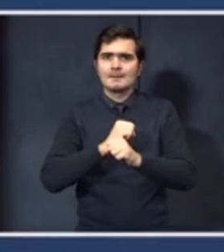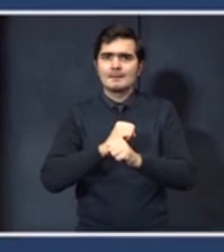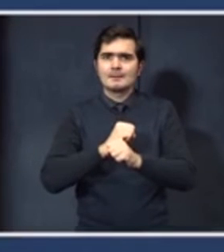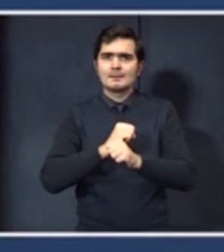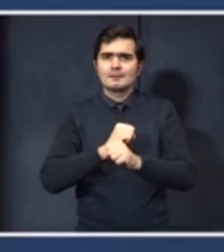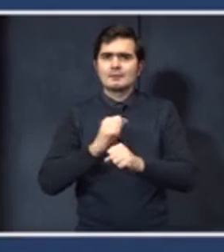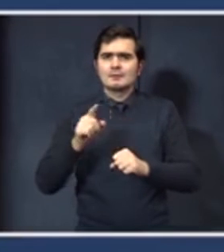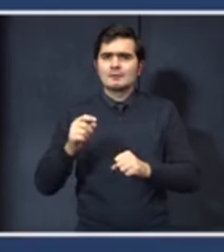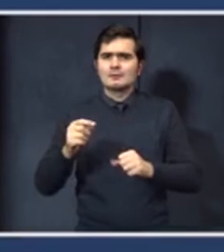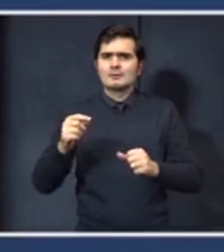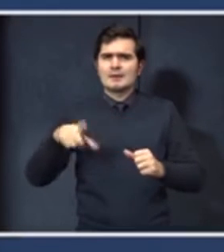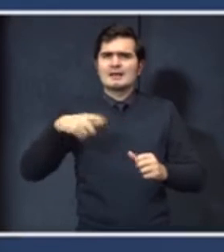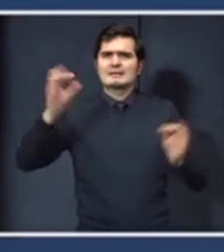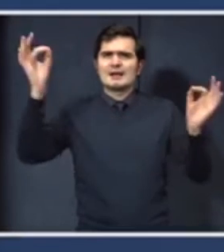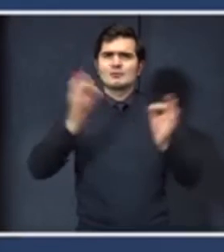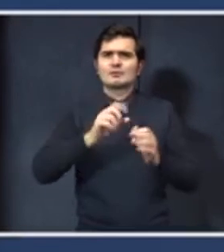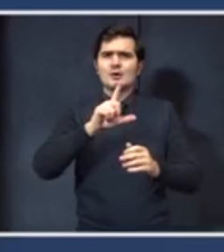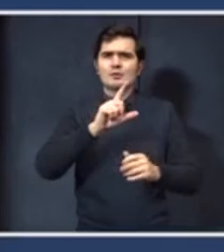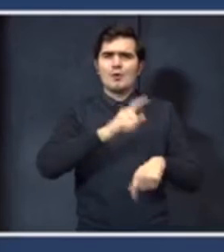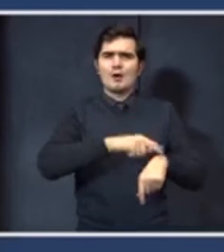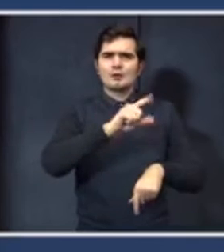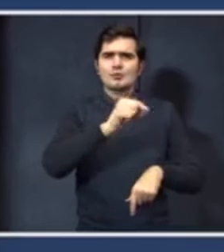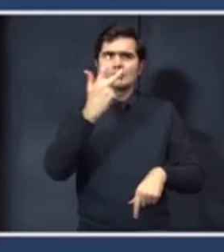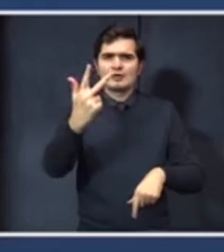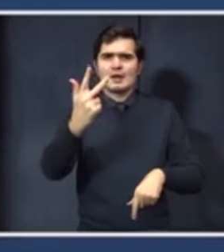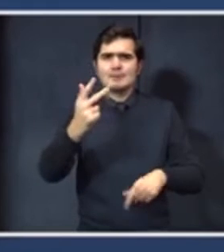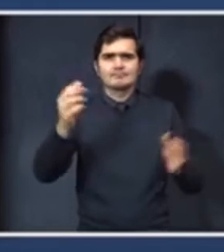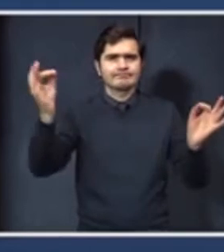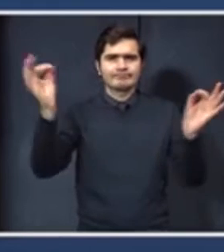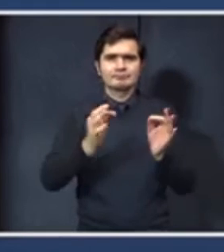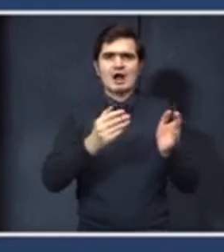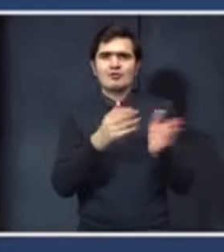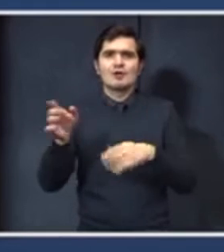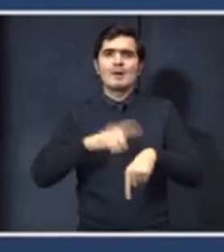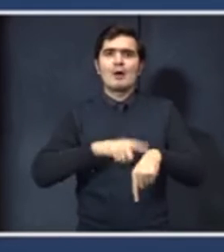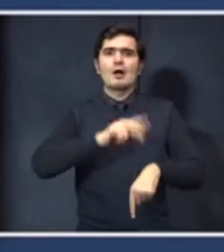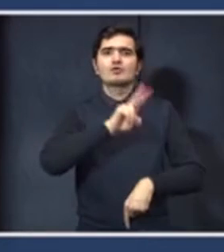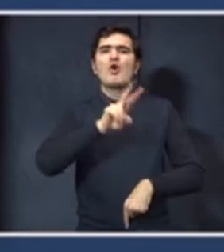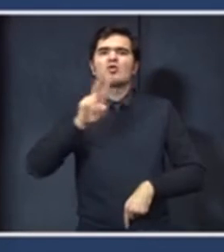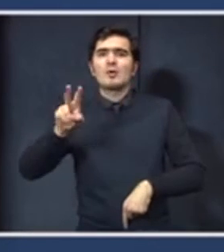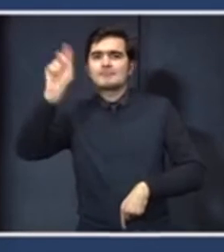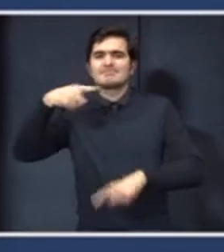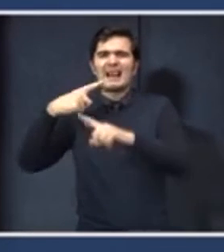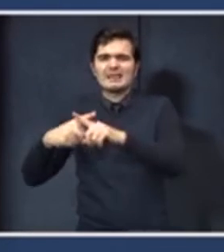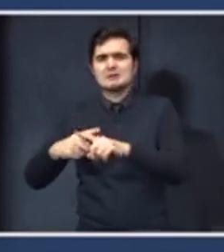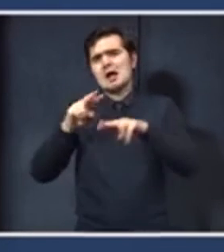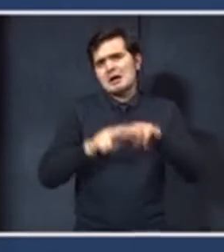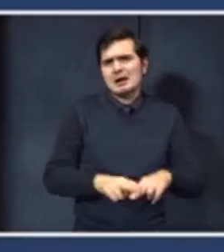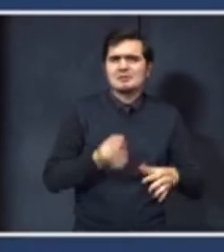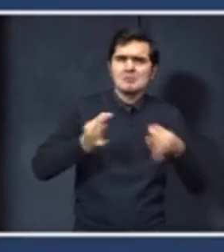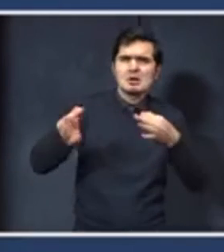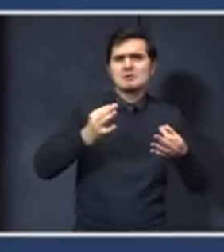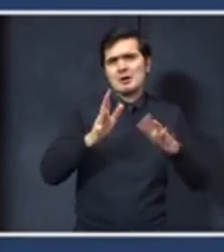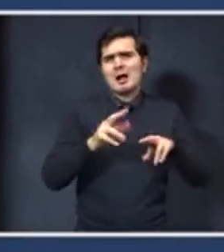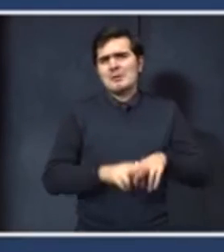Se reduce de la ora 23 la ora 22, deci introduce această restricție. Măsurile rămân cam aceala și